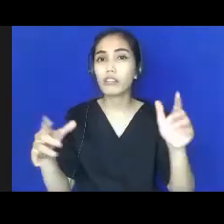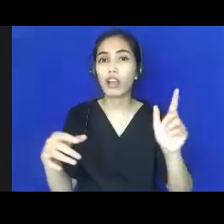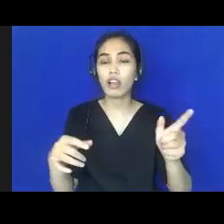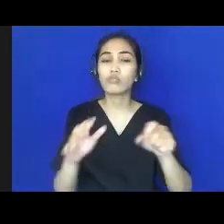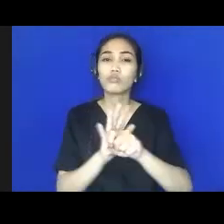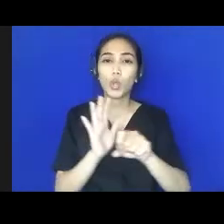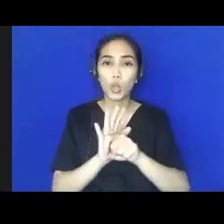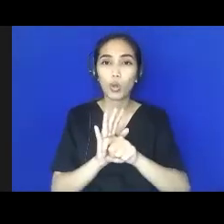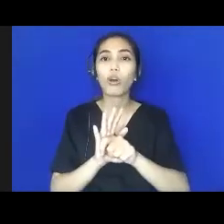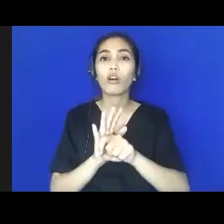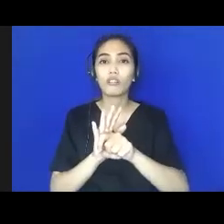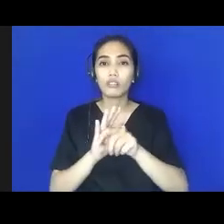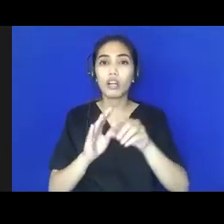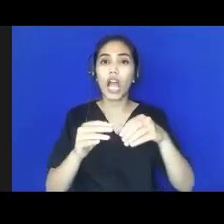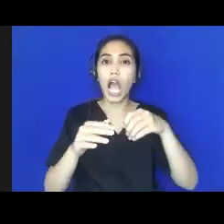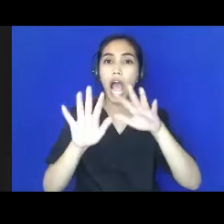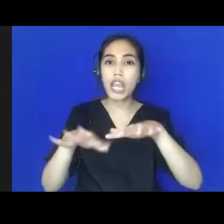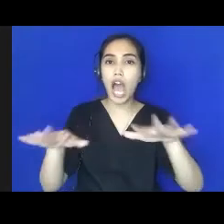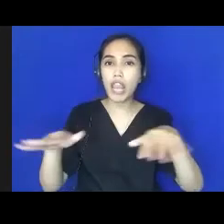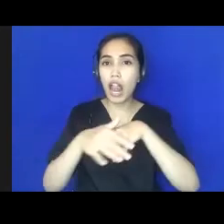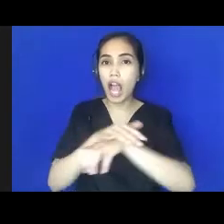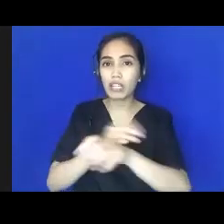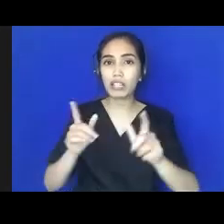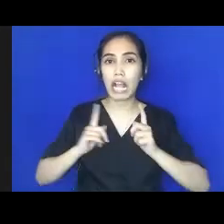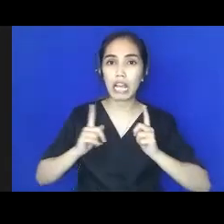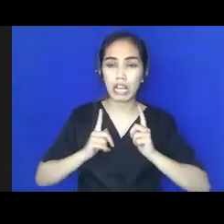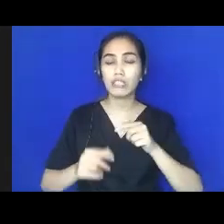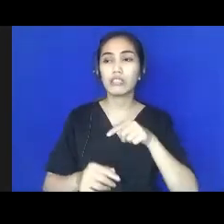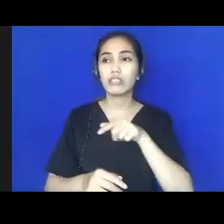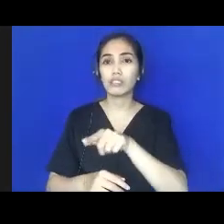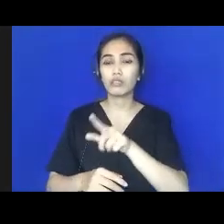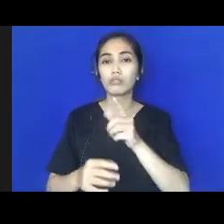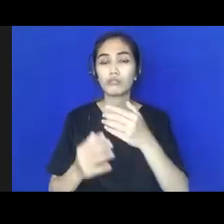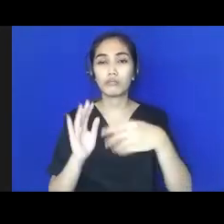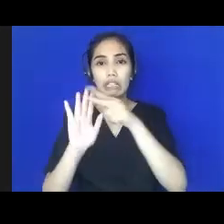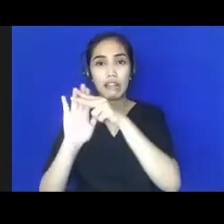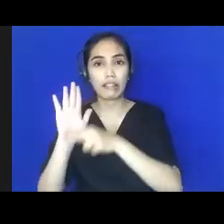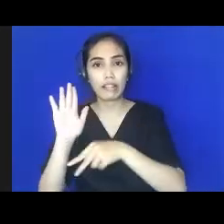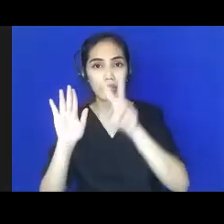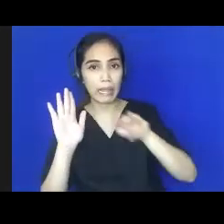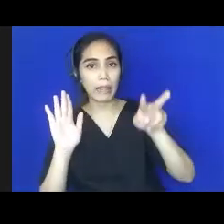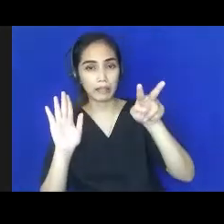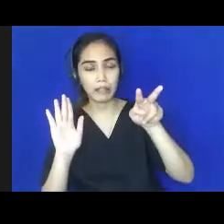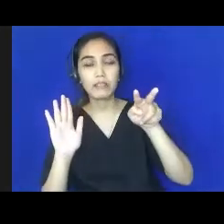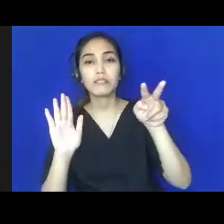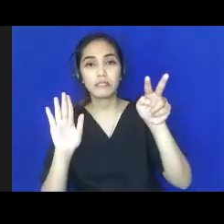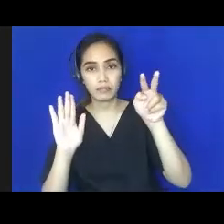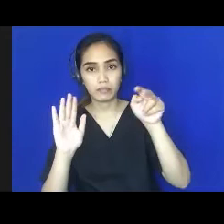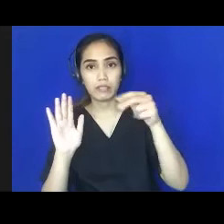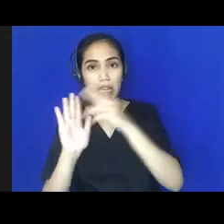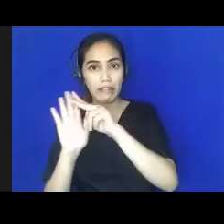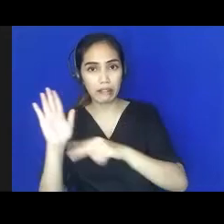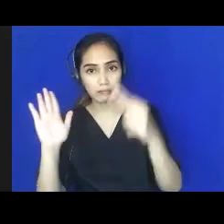10 persen terkaya itu angka pautnya walaupun datanya sudah agak lama dikit tapi ini yang jelas membedakan